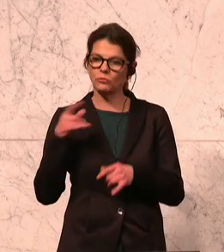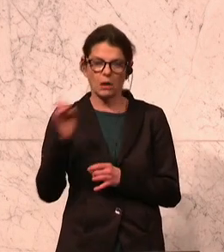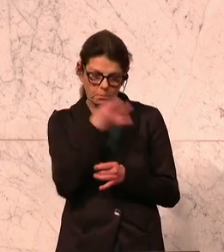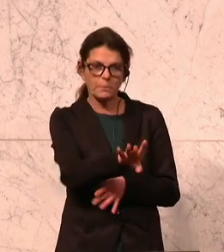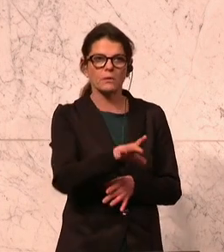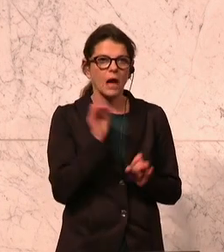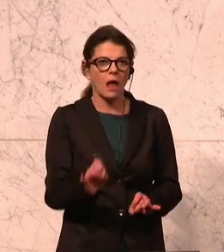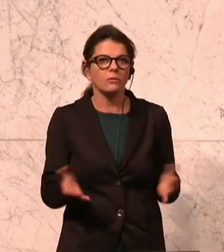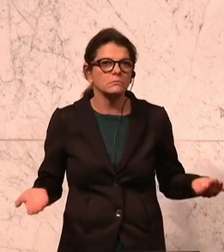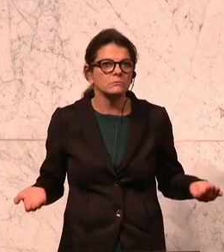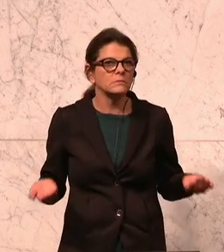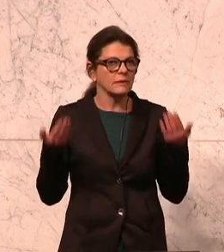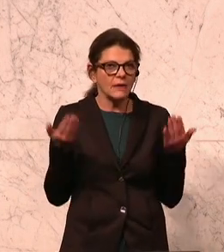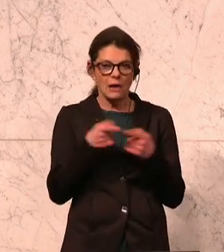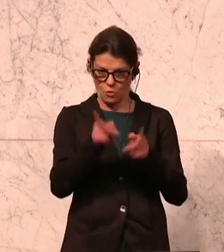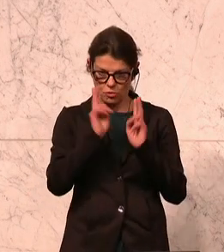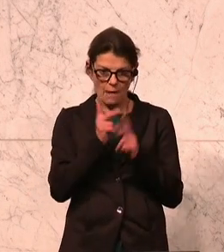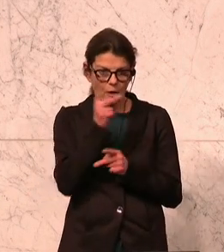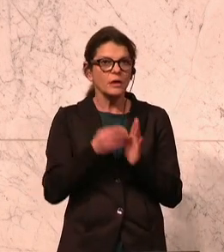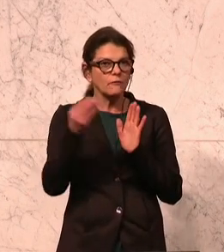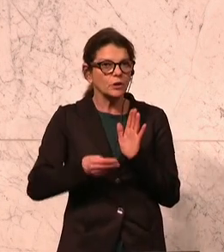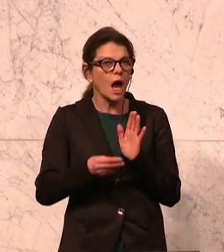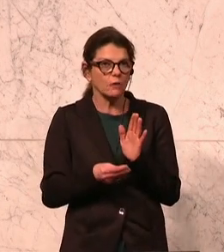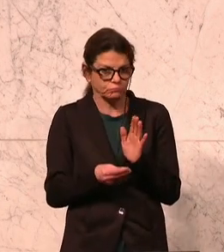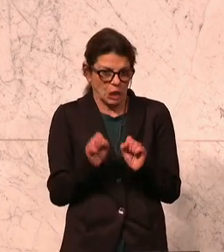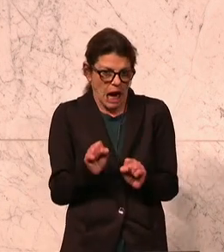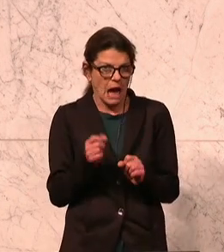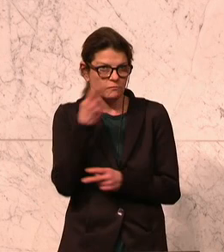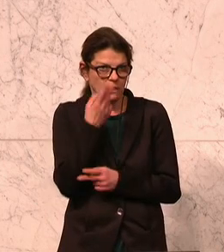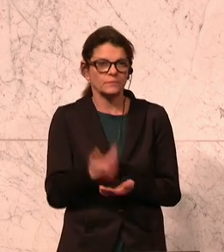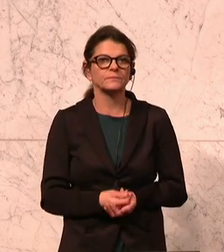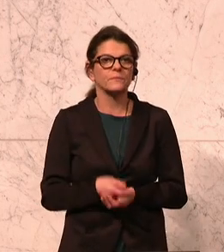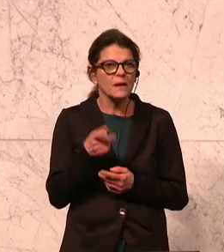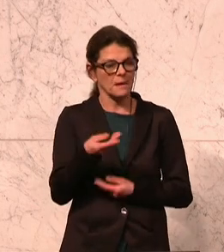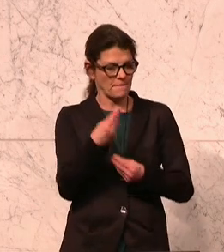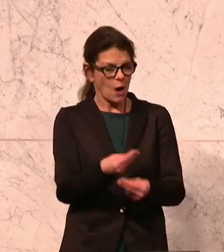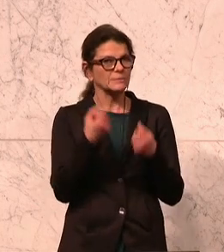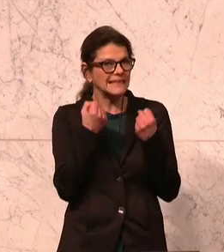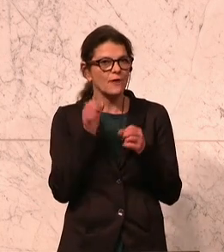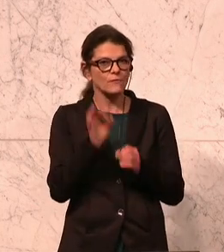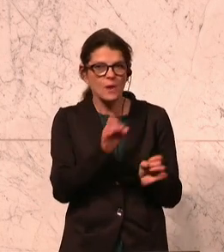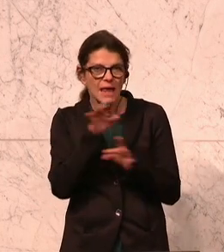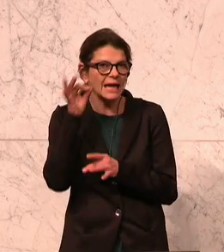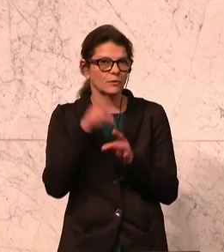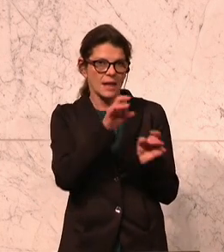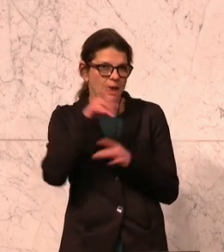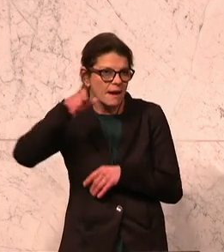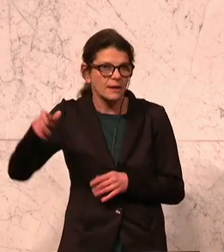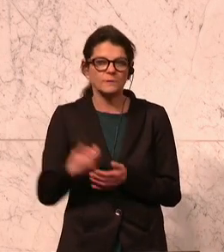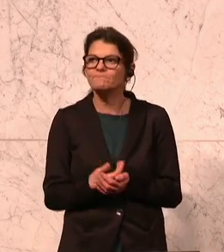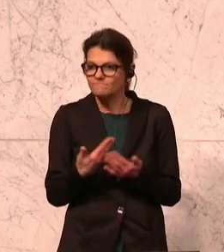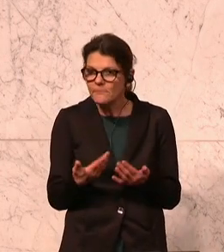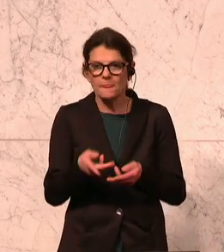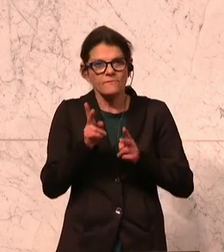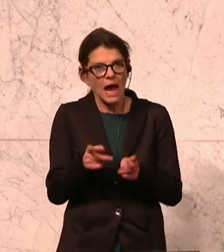Das könnten Sie mit einem normalen Kollektivvertrag sehr wohl. Es gibt eine Sicherheit den Lehrerinnen und Lehrern, die sie wirklich